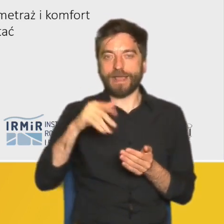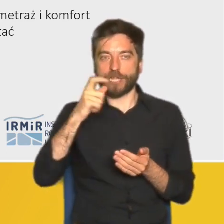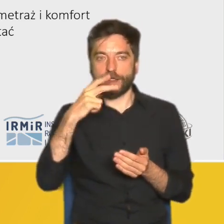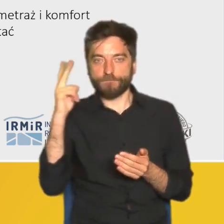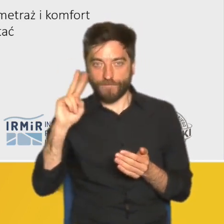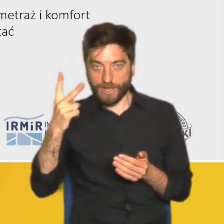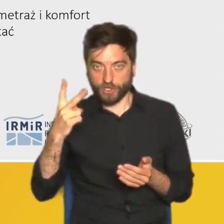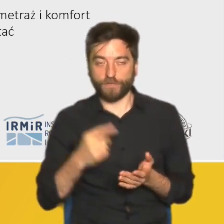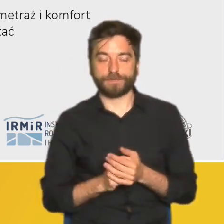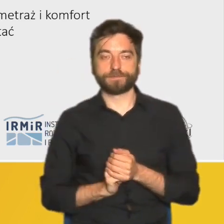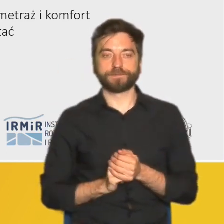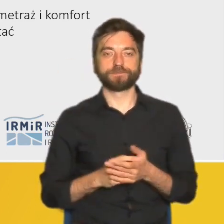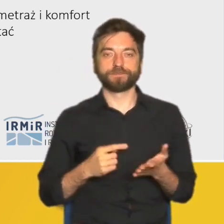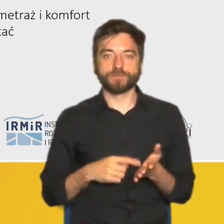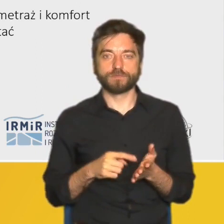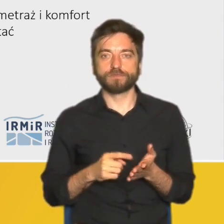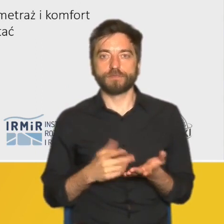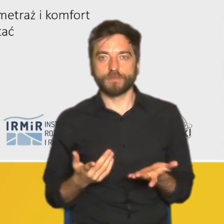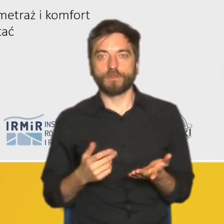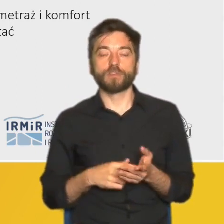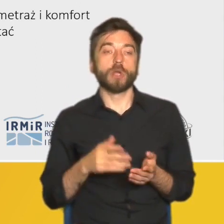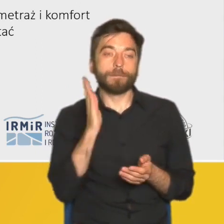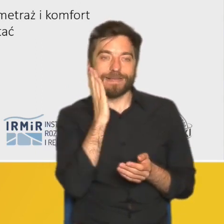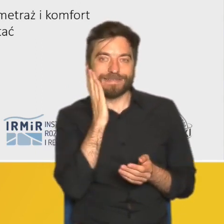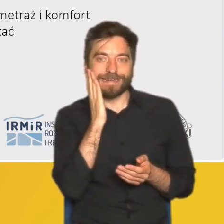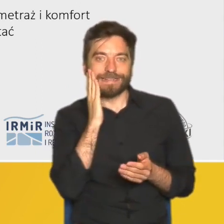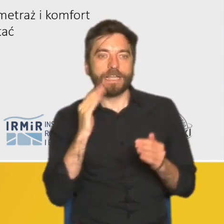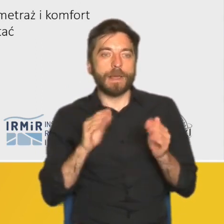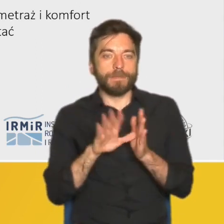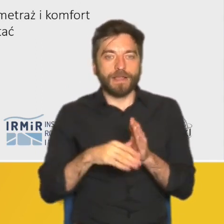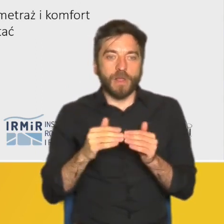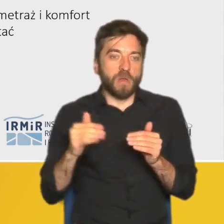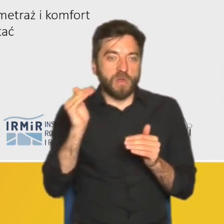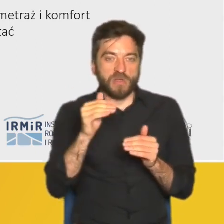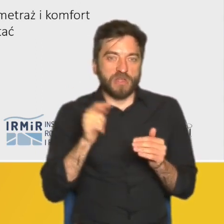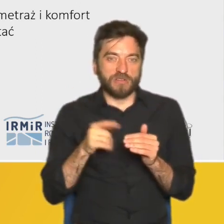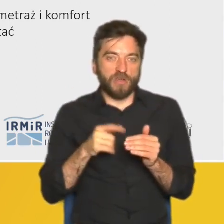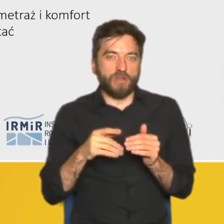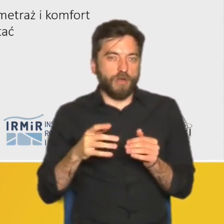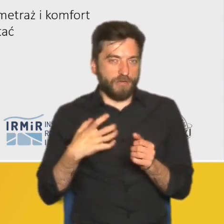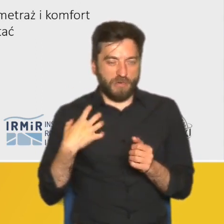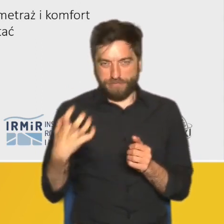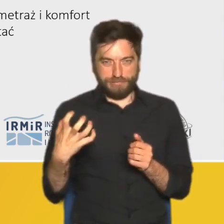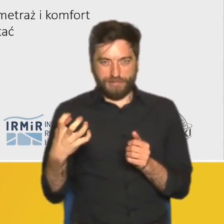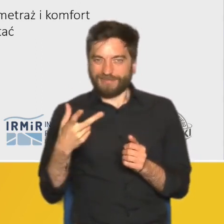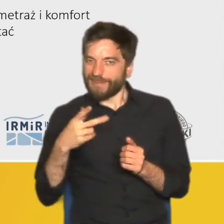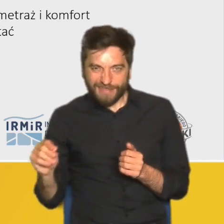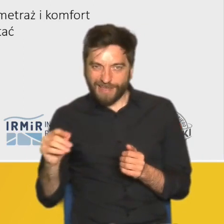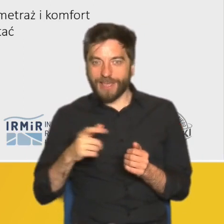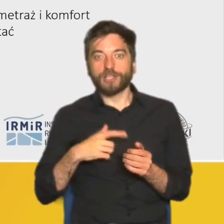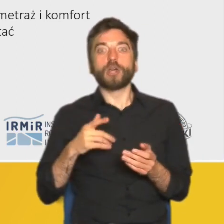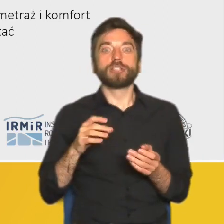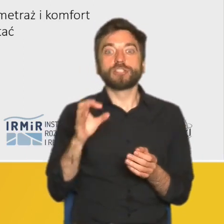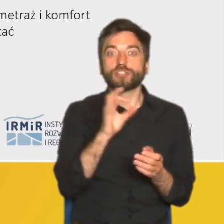przełożyć ją na metry kwadratowe. Więc w odbiorze mieszkańców przedmieścia to nie jest prestiżowa oaza dla najzamożniejszych, ale szansa dla